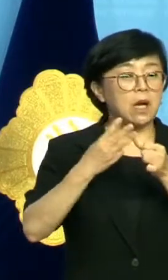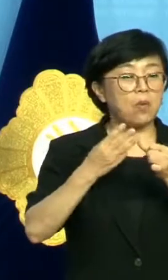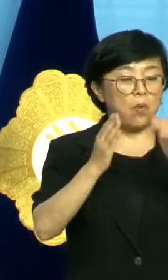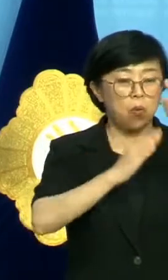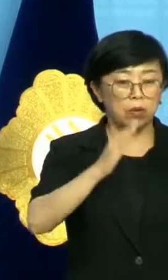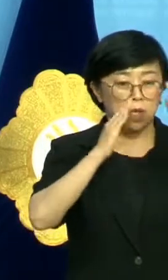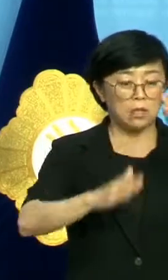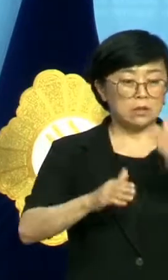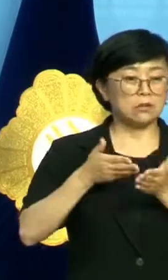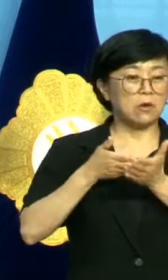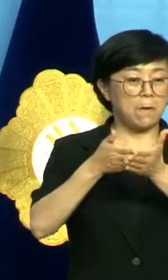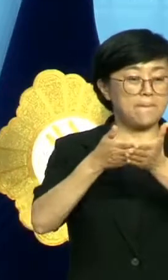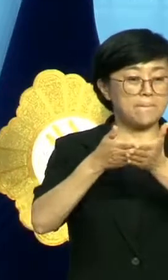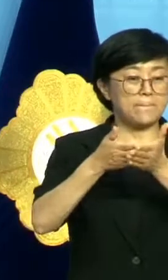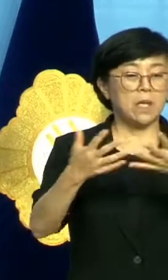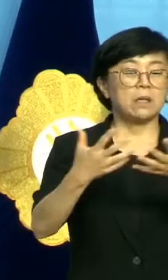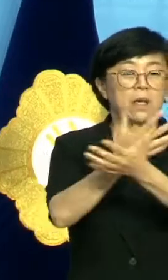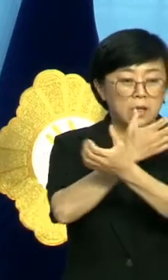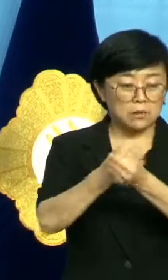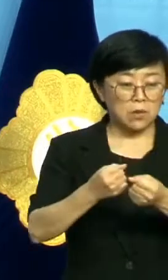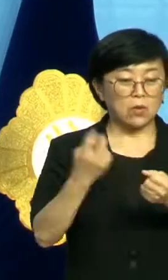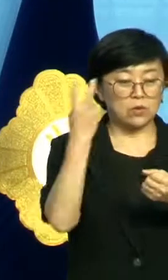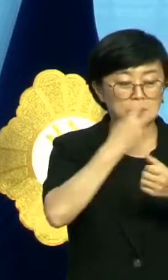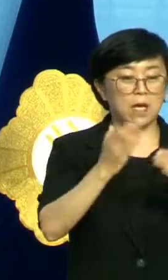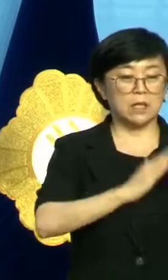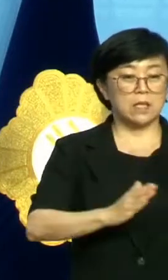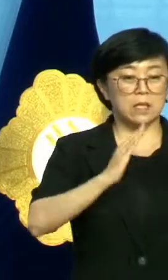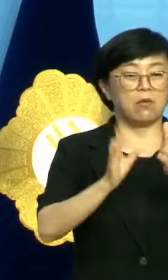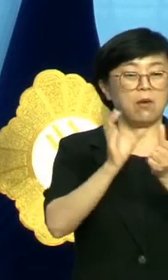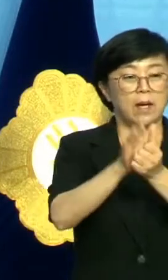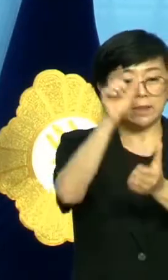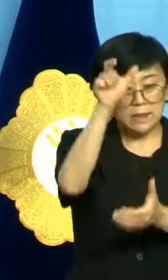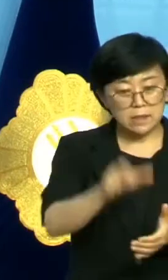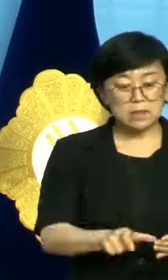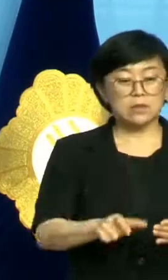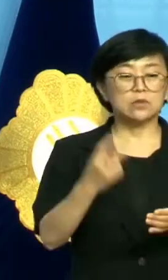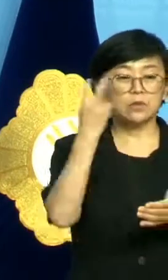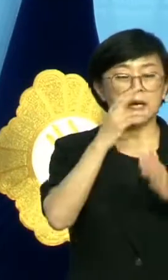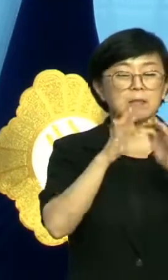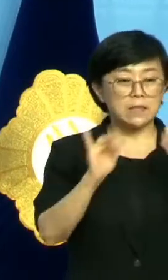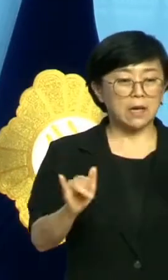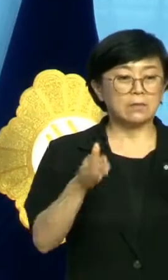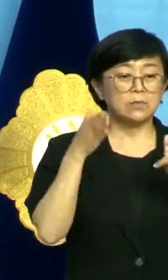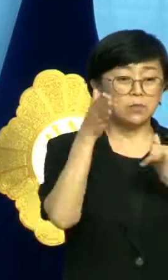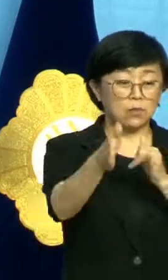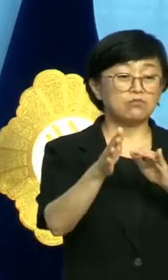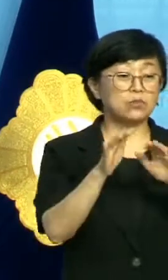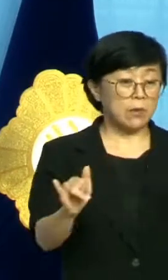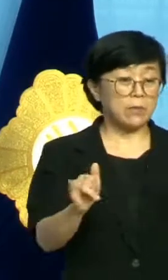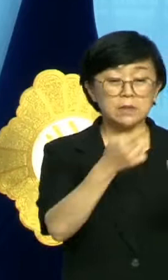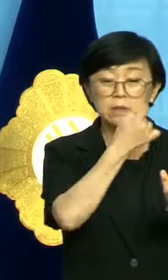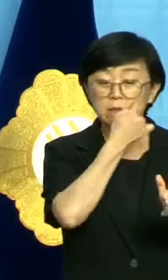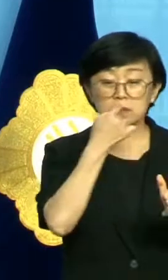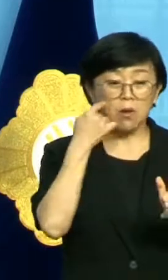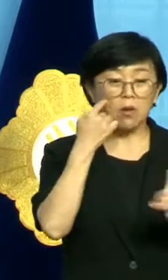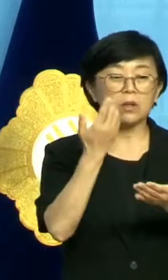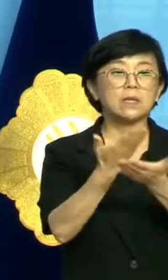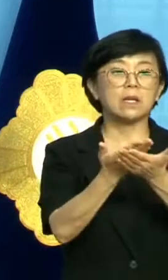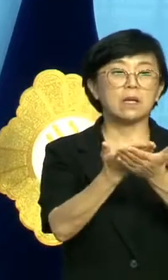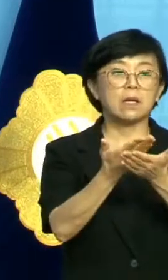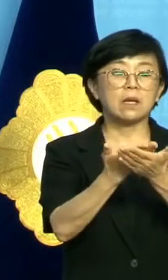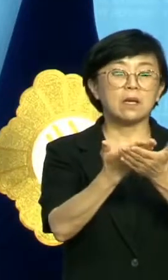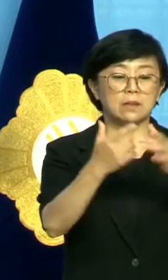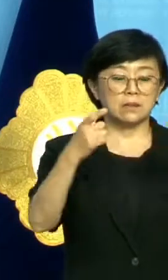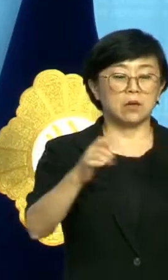한국능률협회의 계약서, 조사기관, 조사 리스트, 조사업 명단과 전문조사원임을 입증하는 자료,